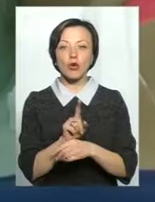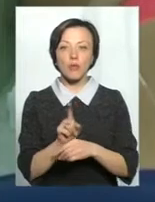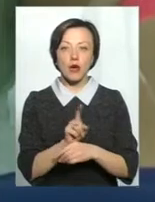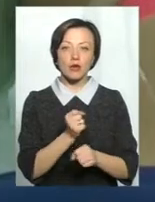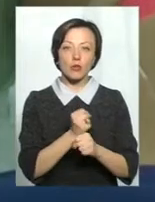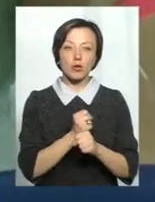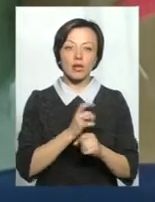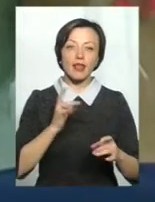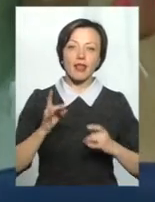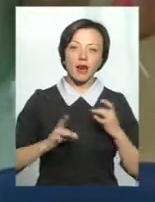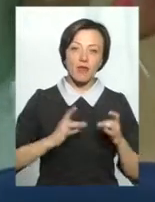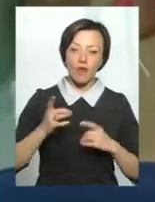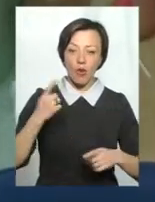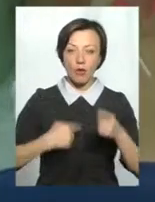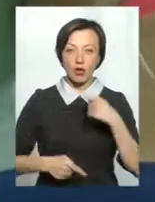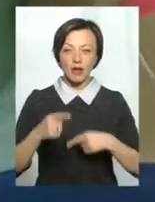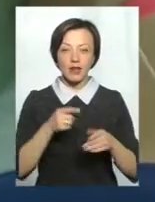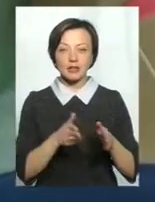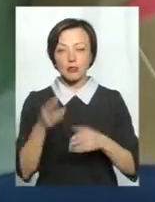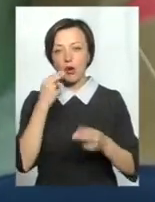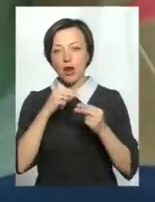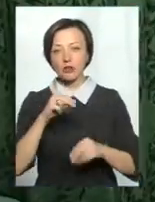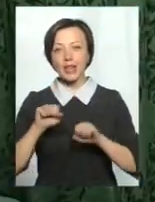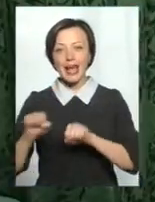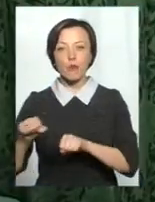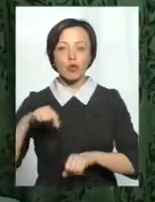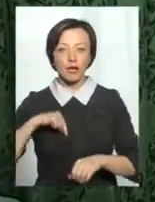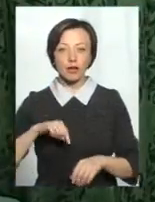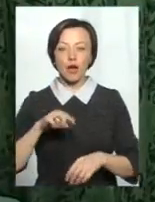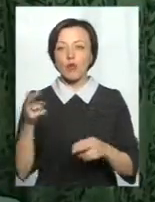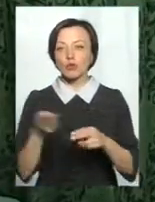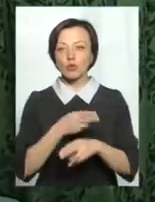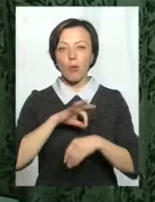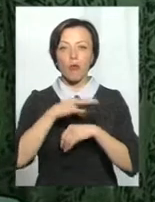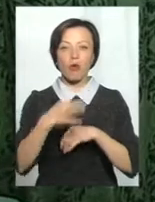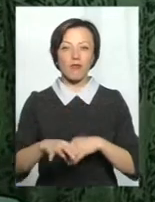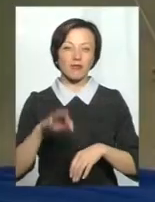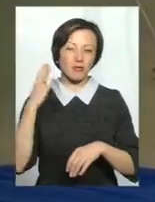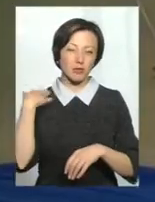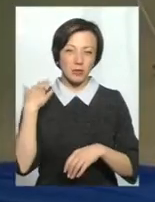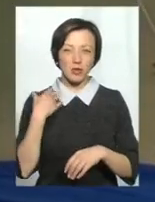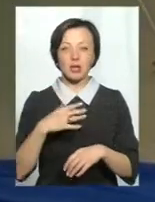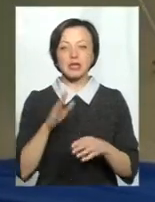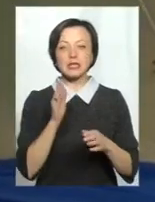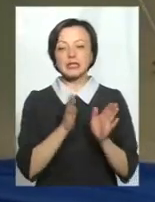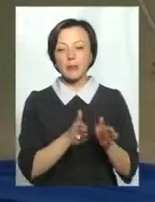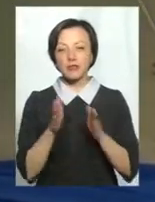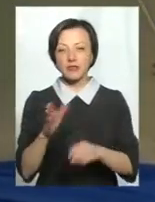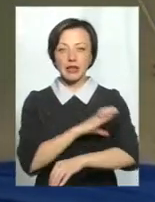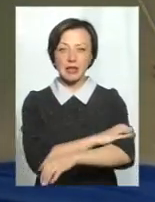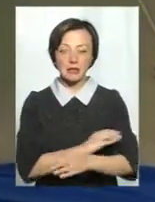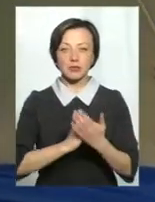нервової та гормональної систем, покращити імунітет, позбутися болівих відчуттів у хребті, стабілізувати артеріальний тиск,